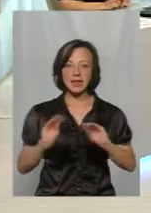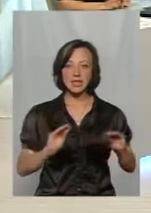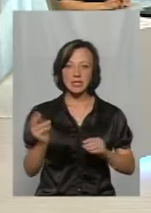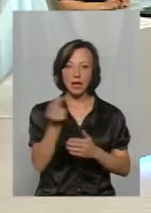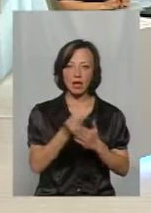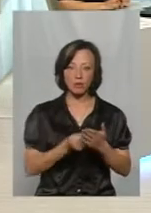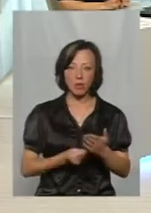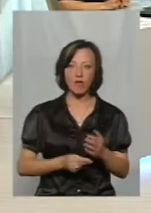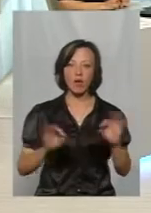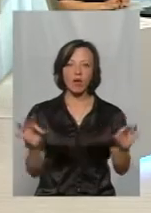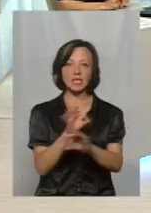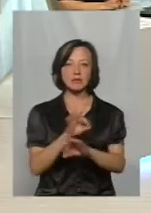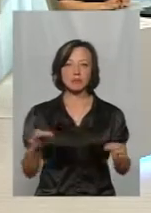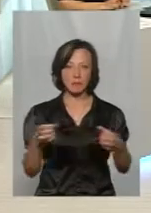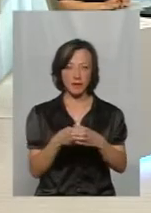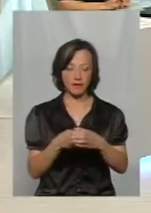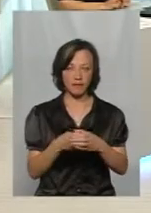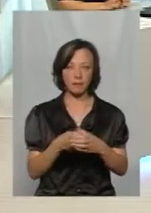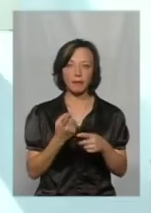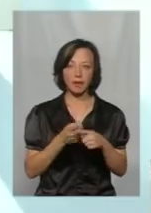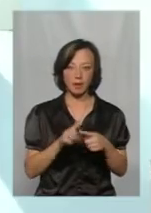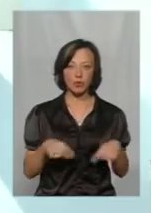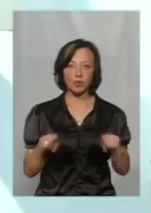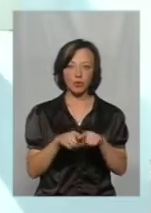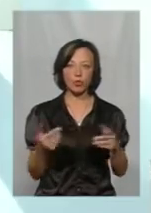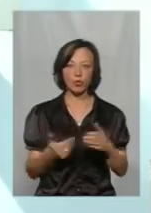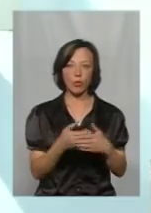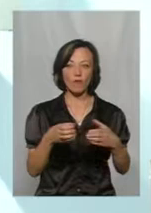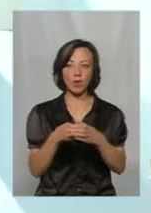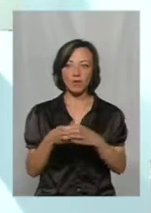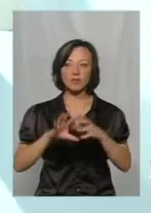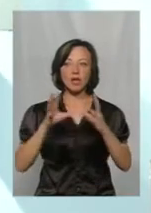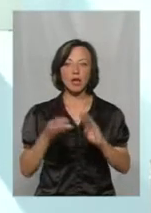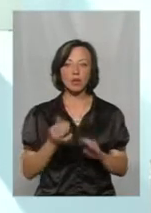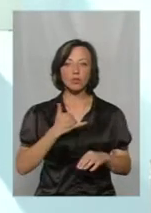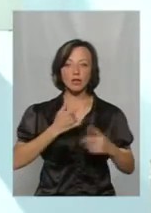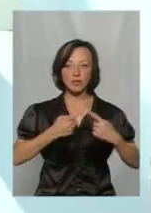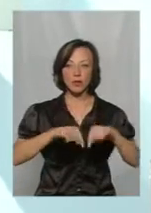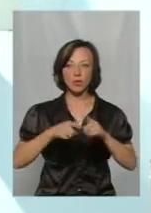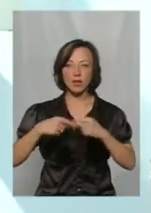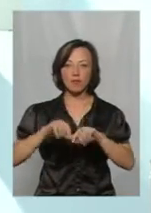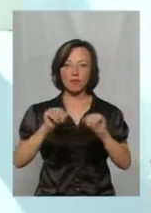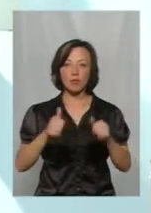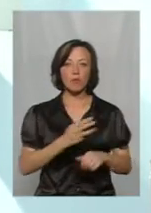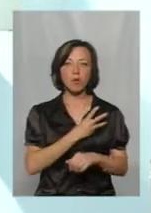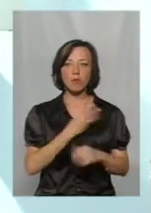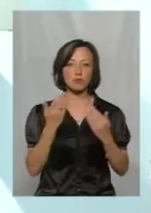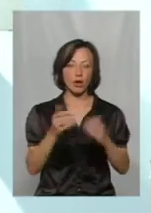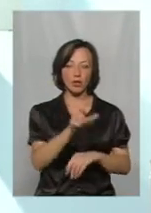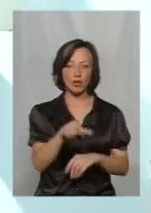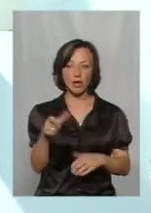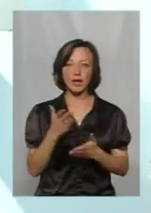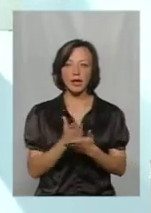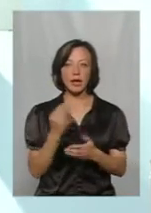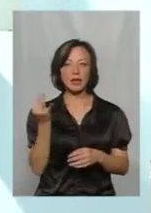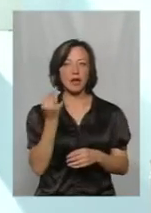хоровий спів, фольклор. На ці теж є нові групи. Ну, взагалі в нас факультети формуються по бажанню слухачів. От є